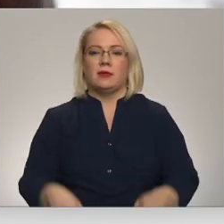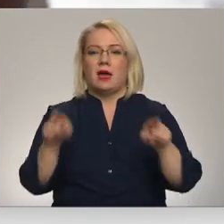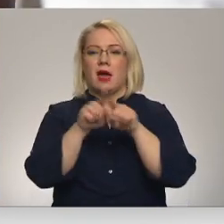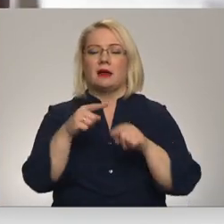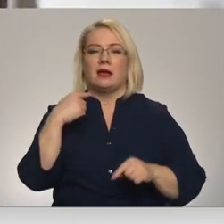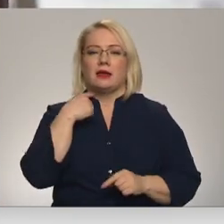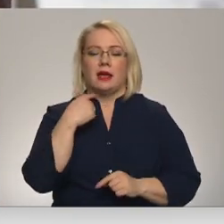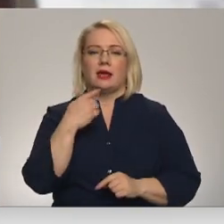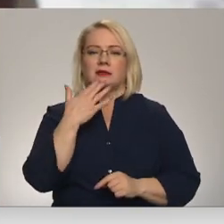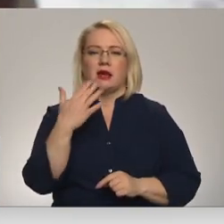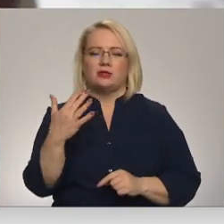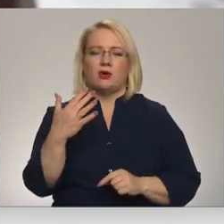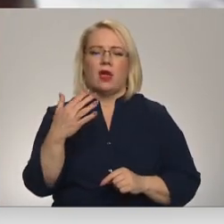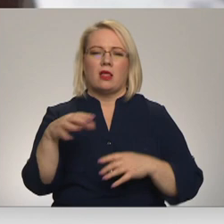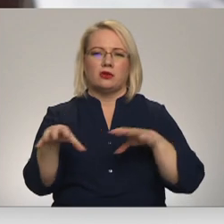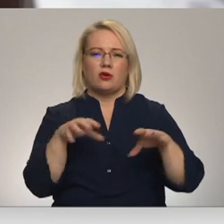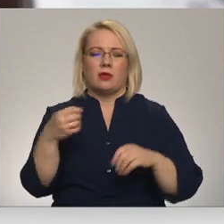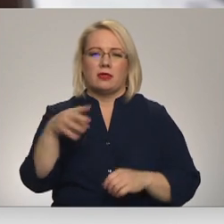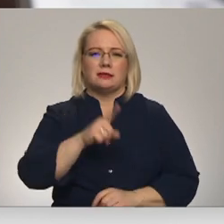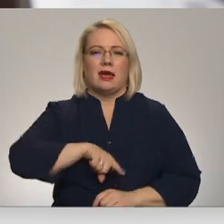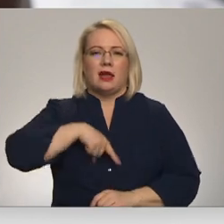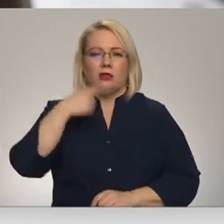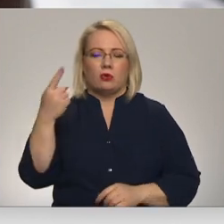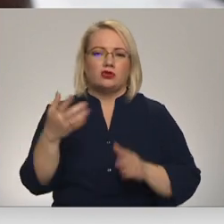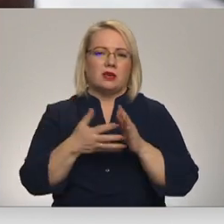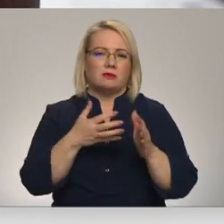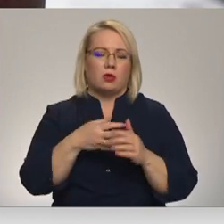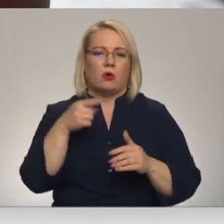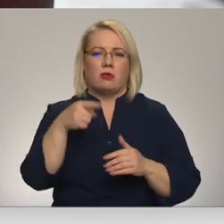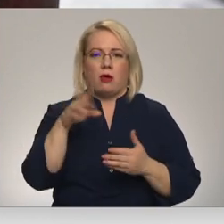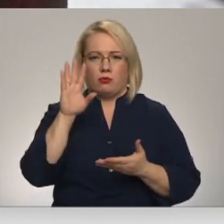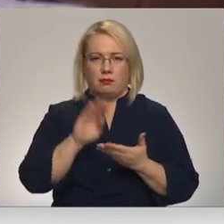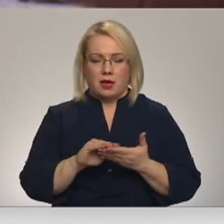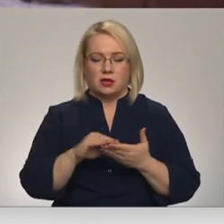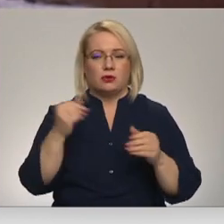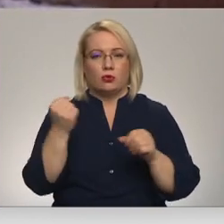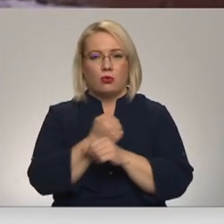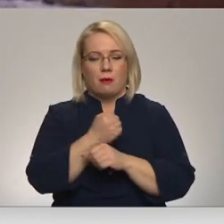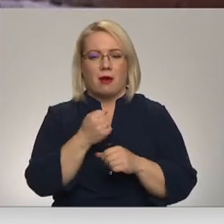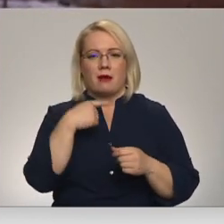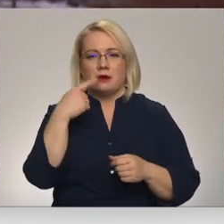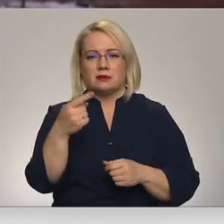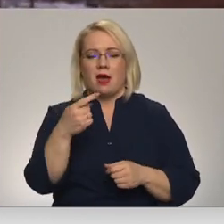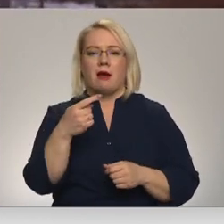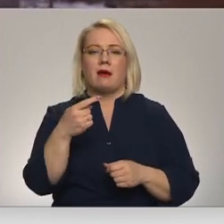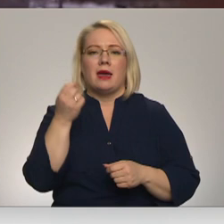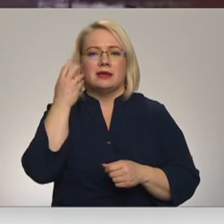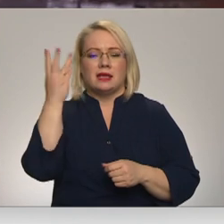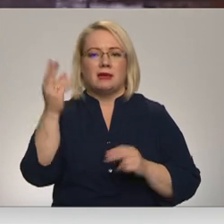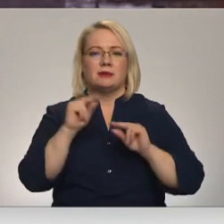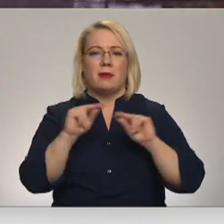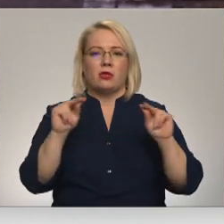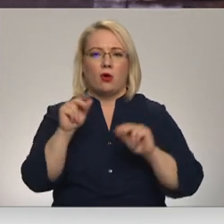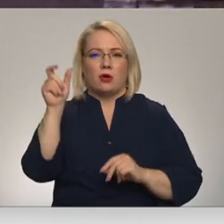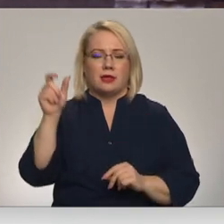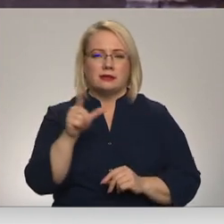Rīgas Nacionālajā zoologiskajā dārzā ilgstoši tiek pielietota šāda praksē. Tomēr kādzīs dārza izglītības metodikas